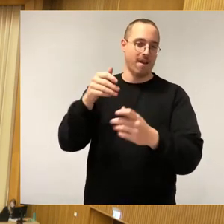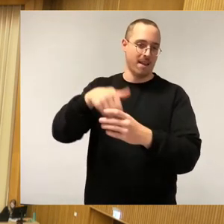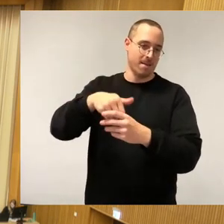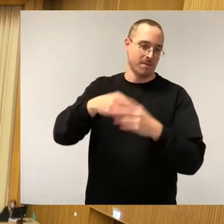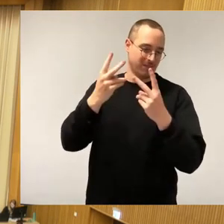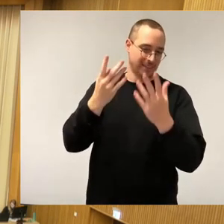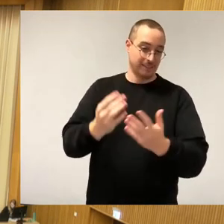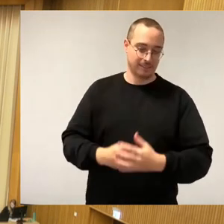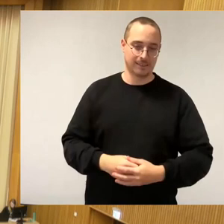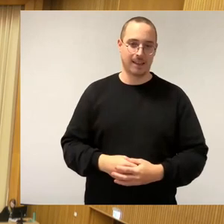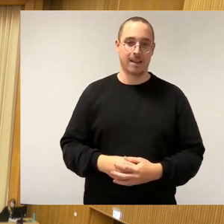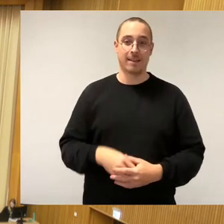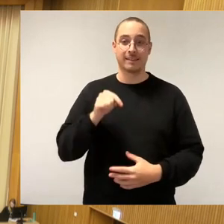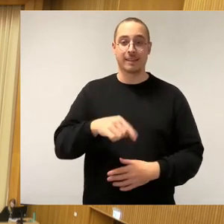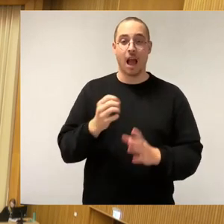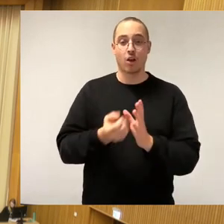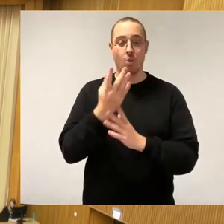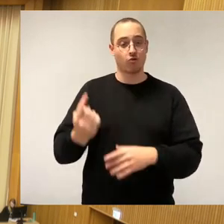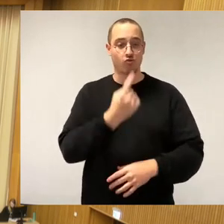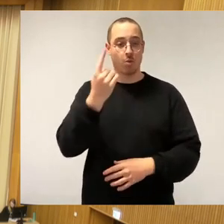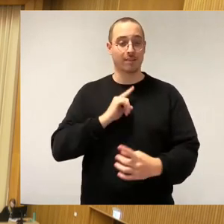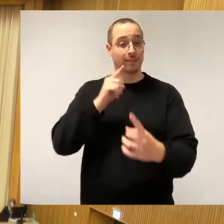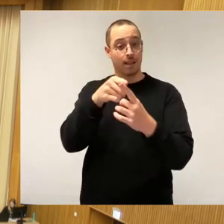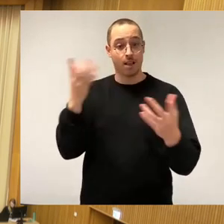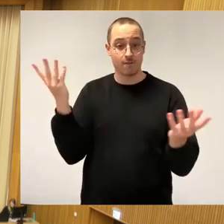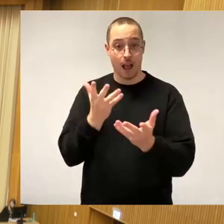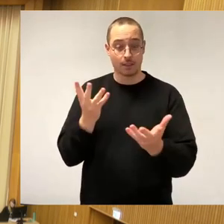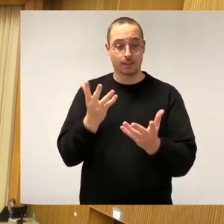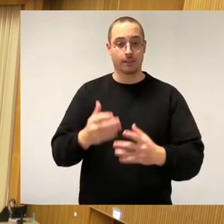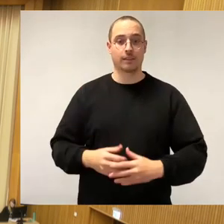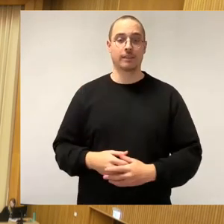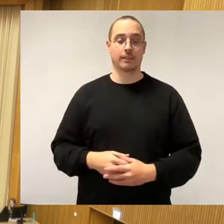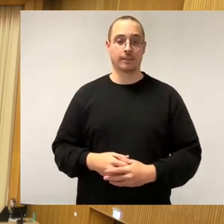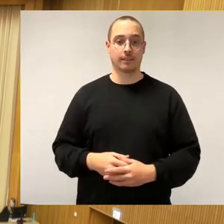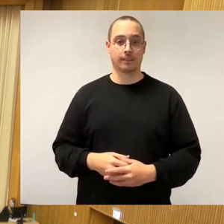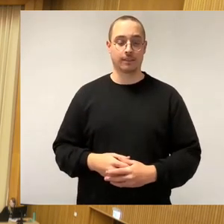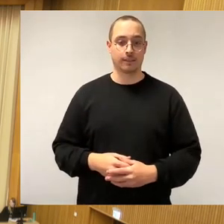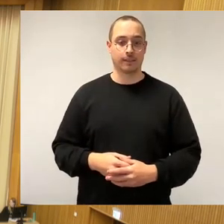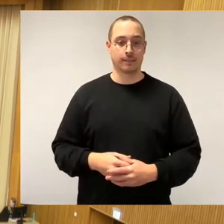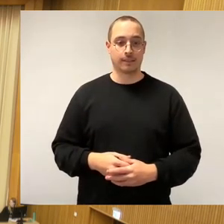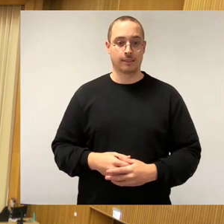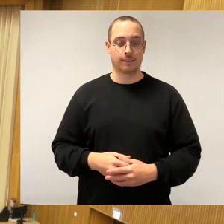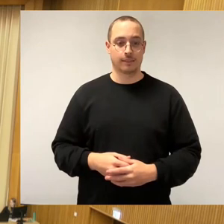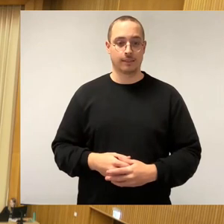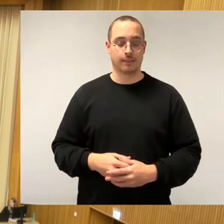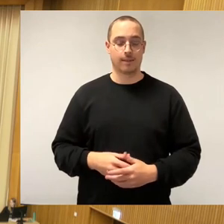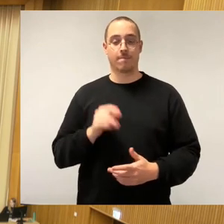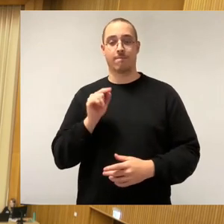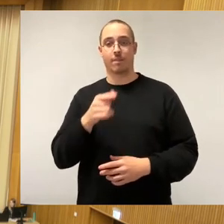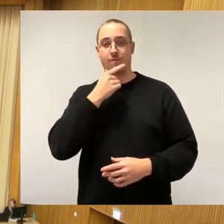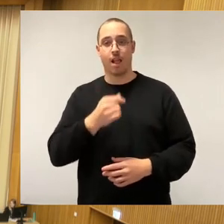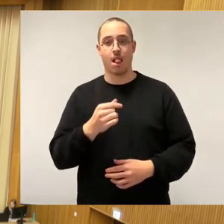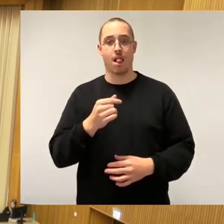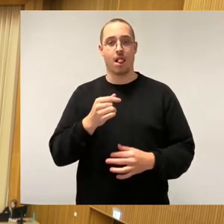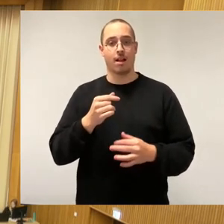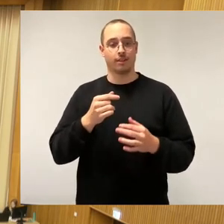Aktuellen Stunde vor allem bezwecken wollen, lieber Herr Oberbürgermeister, ist, dass wir vielleicht ein Gremium auf den Weg bringen, welches auch